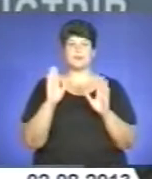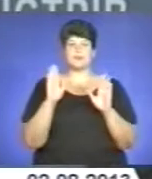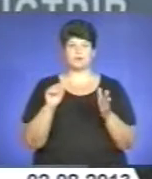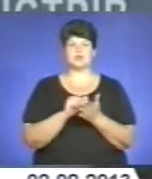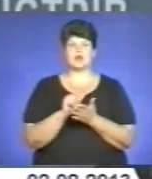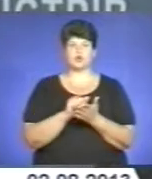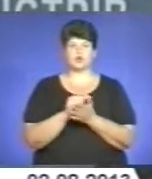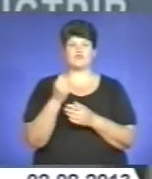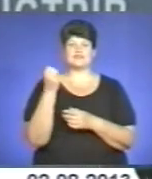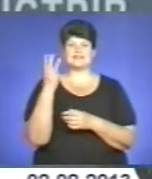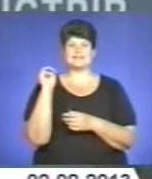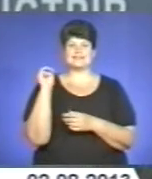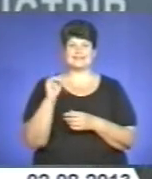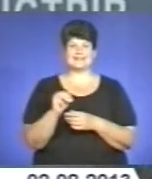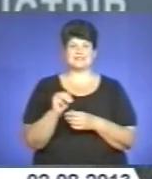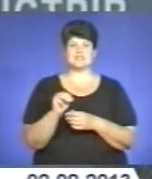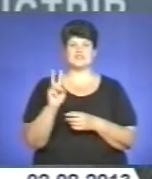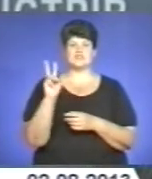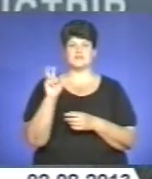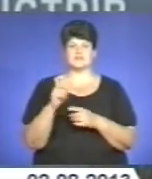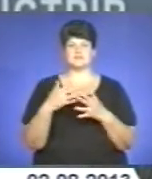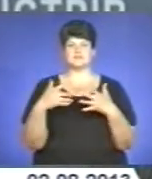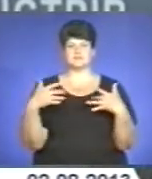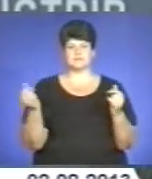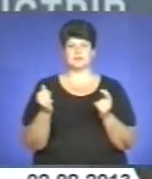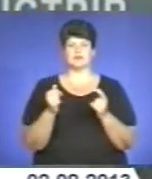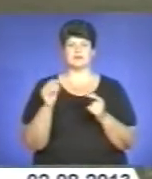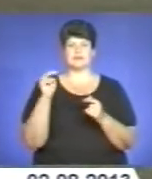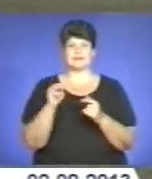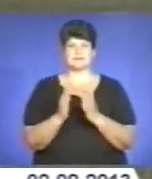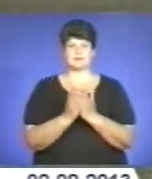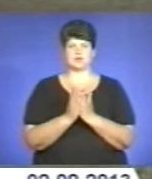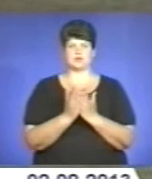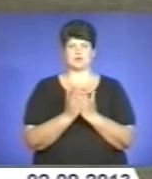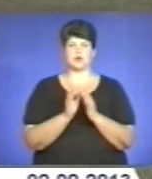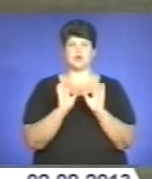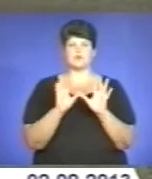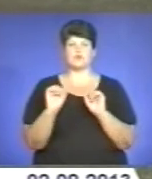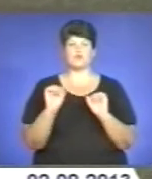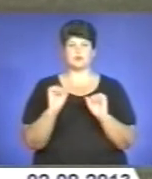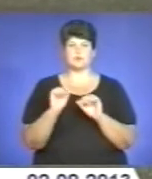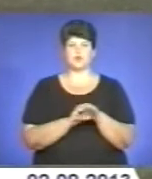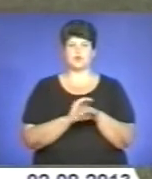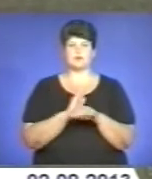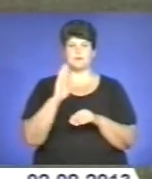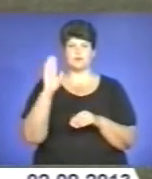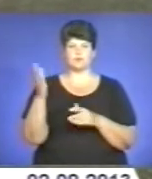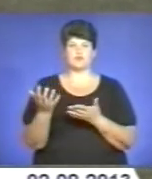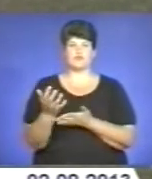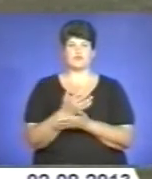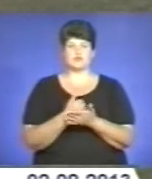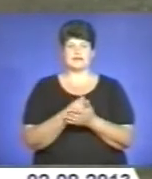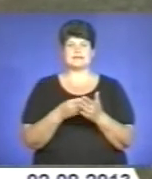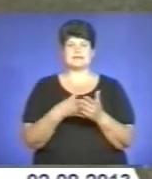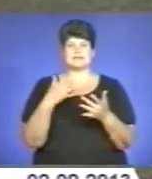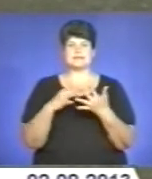13 тисяч 200 з лишнім тисяч підручників. Розповіли в уряді і про добрий майбутній урожай. Ціни на